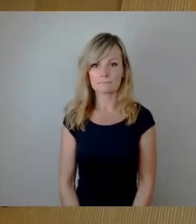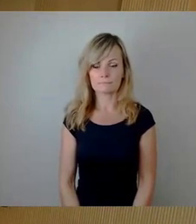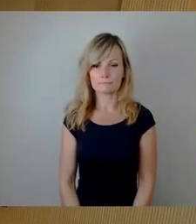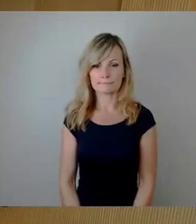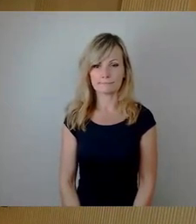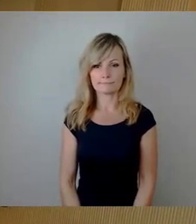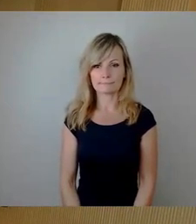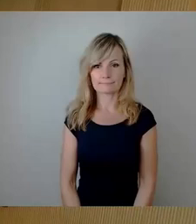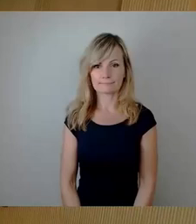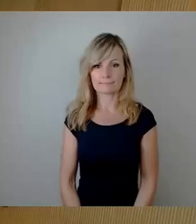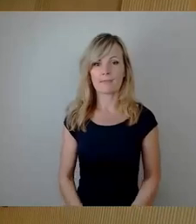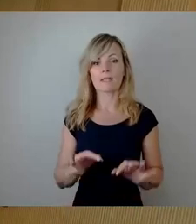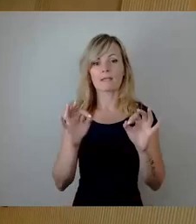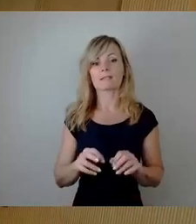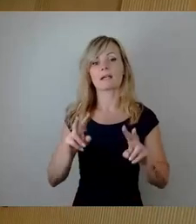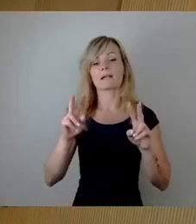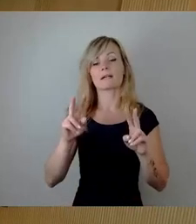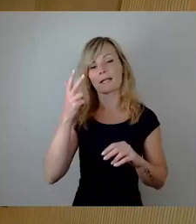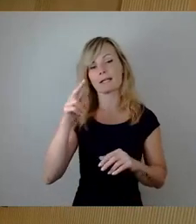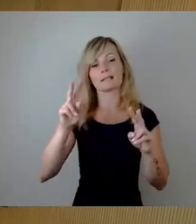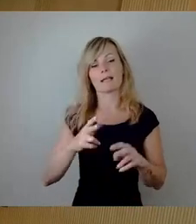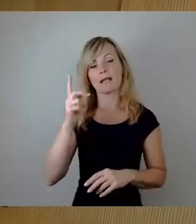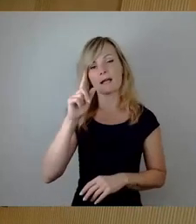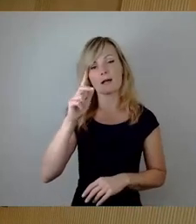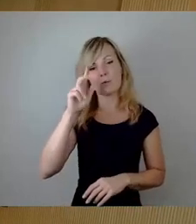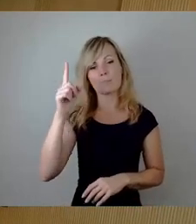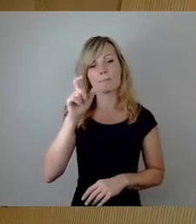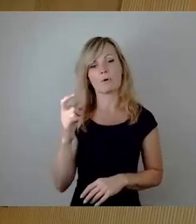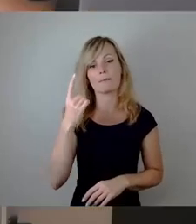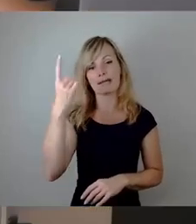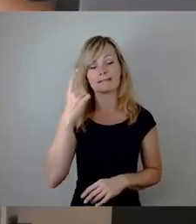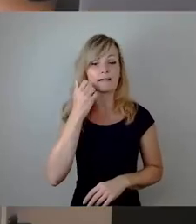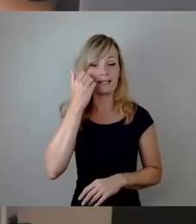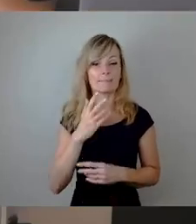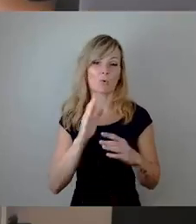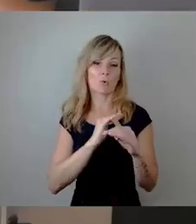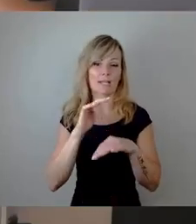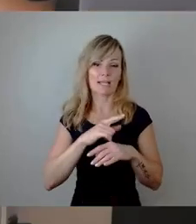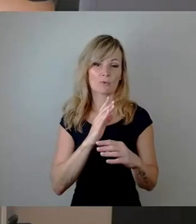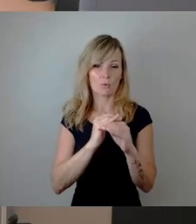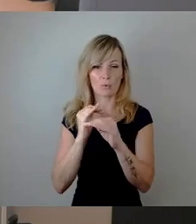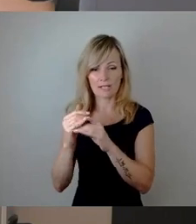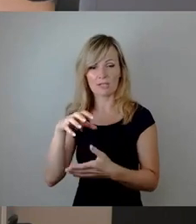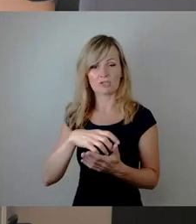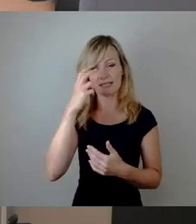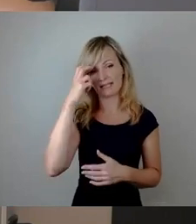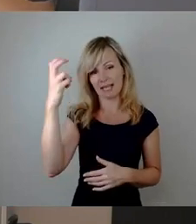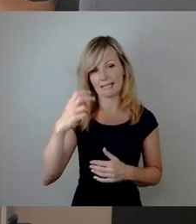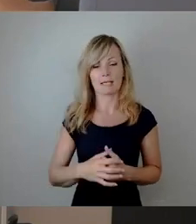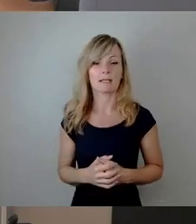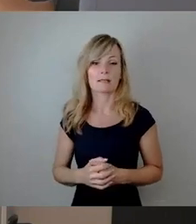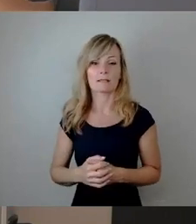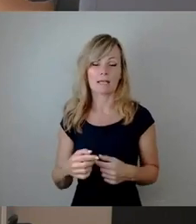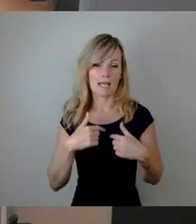Sehr geehrter Herr Oberbürgermeister, liebe Kolleginnen und Kollegen Stadträte, herzlich